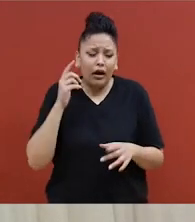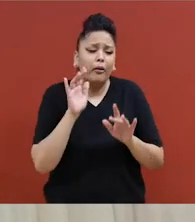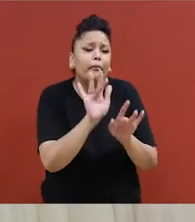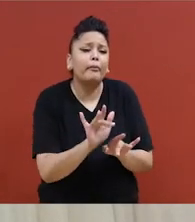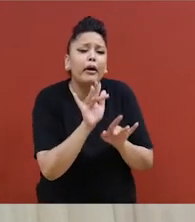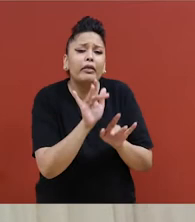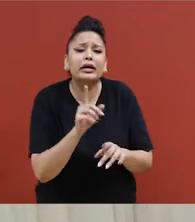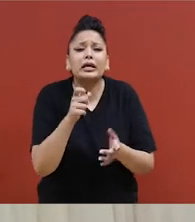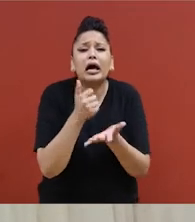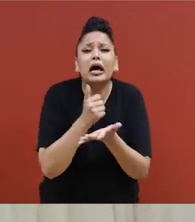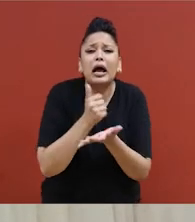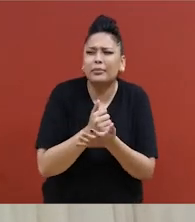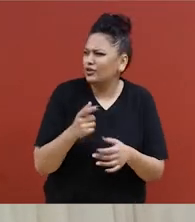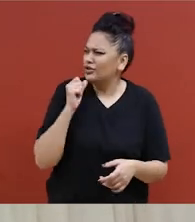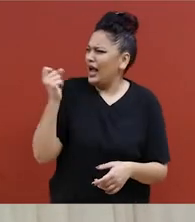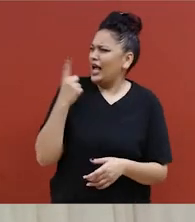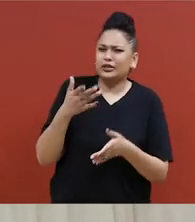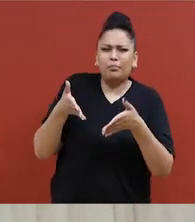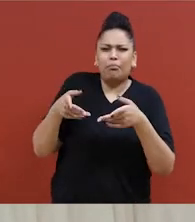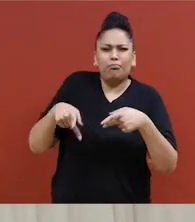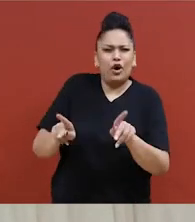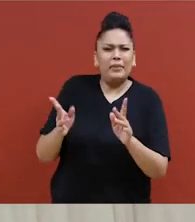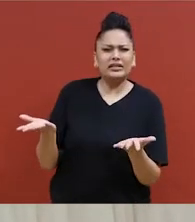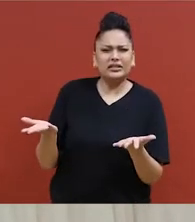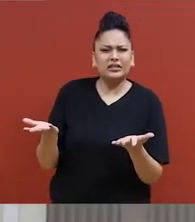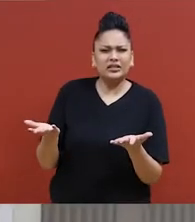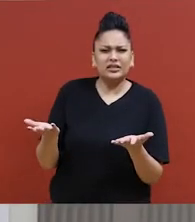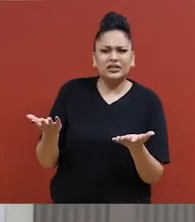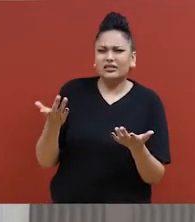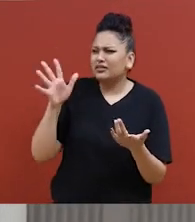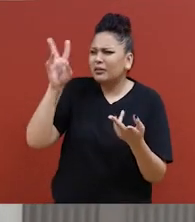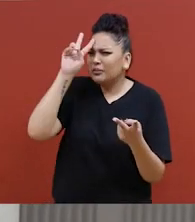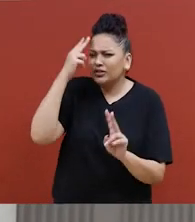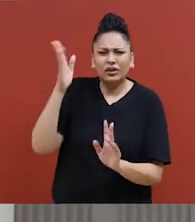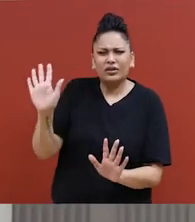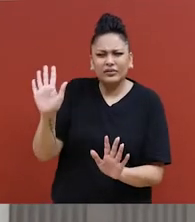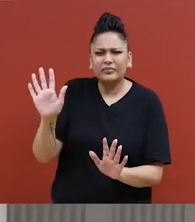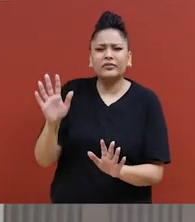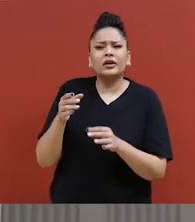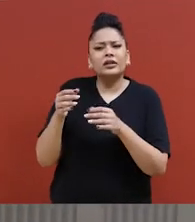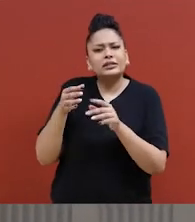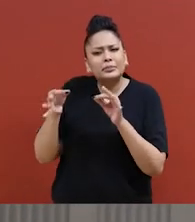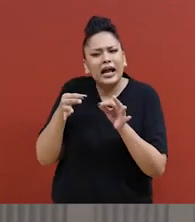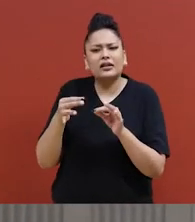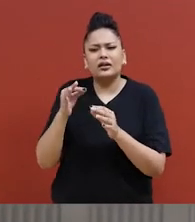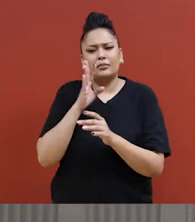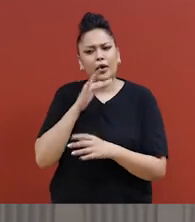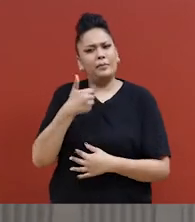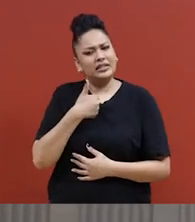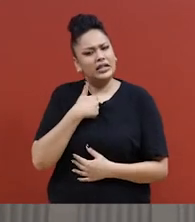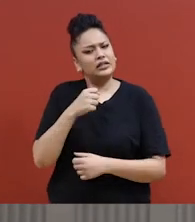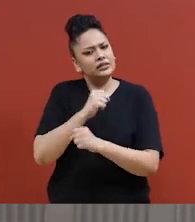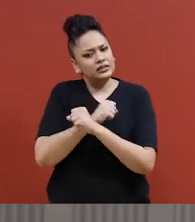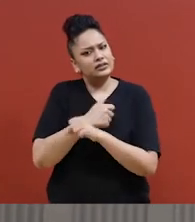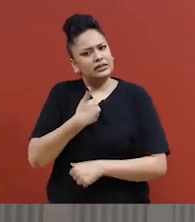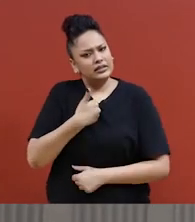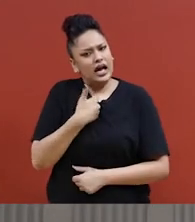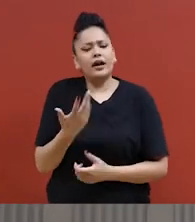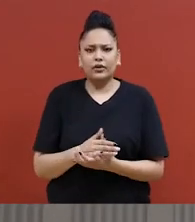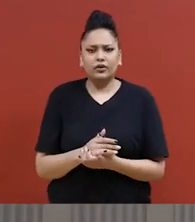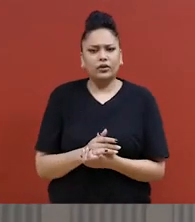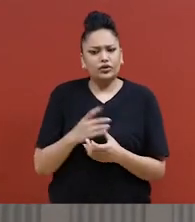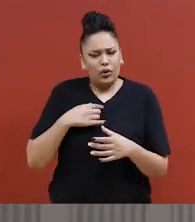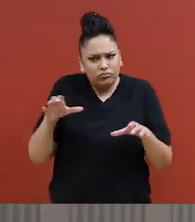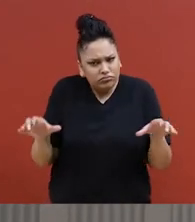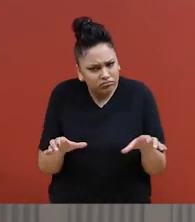la permission pour y toucher. » Donc, nous allons parler d'autodéfense verbale